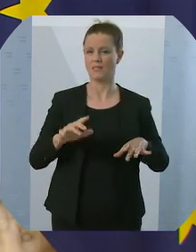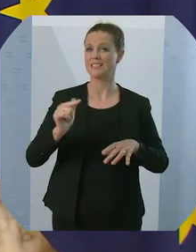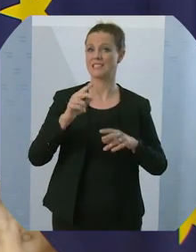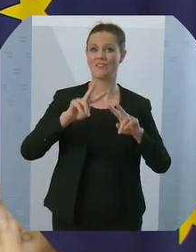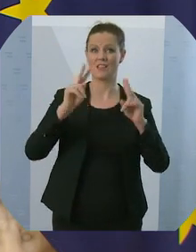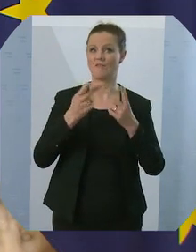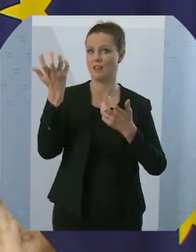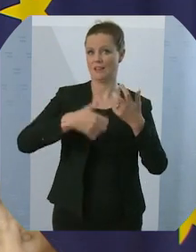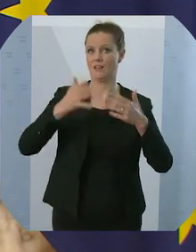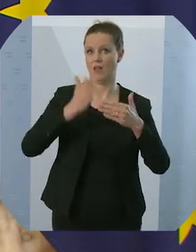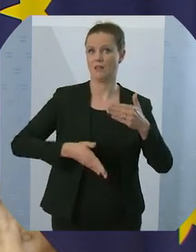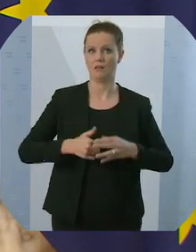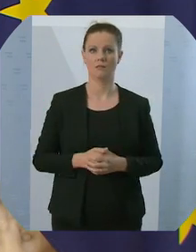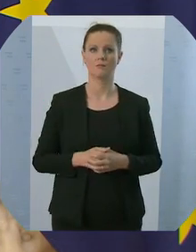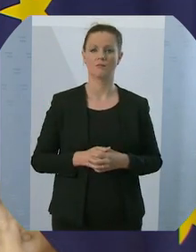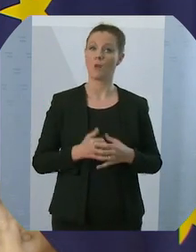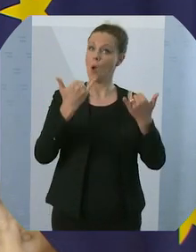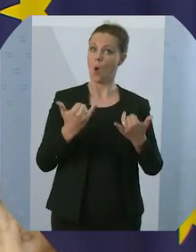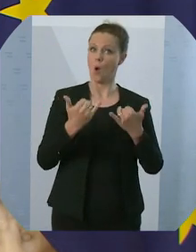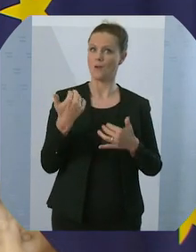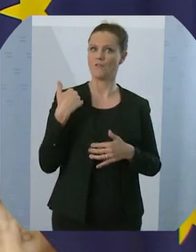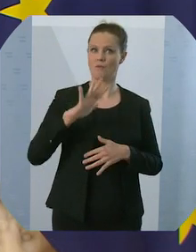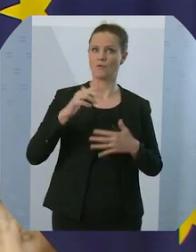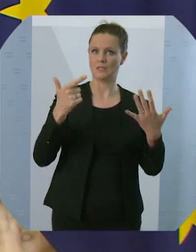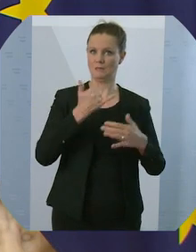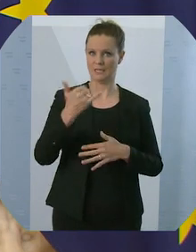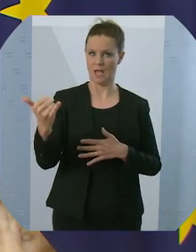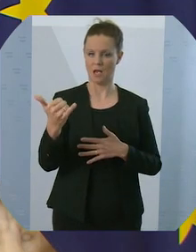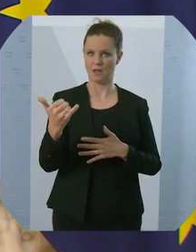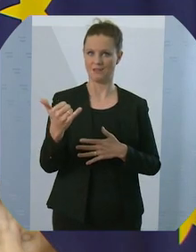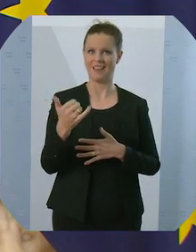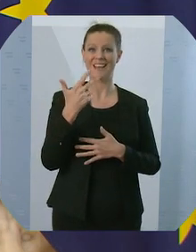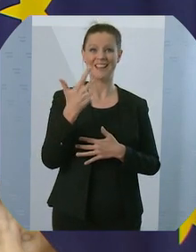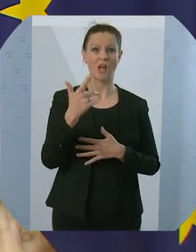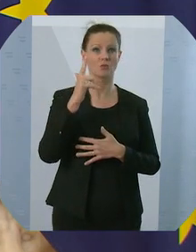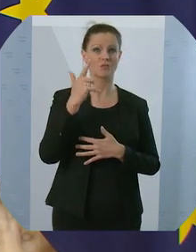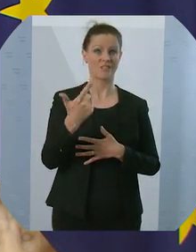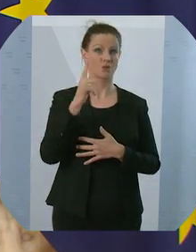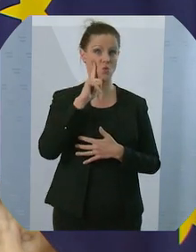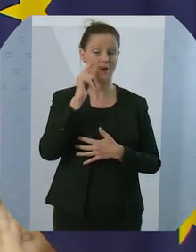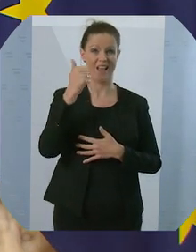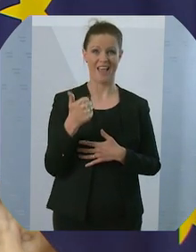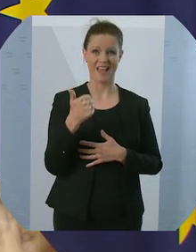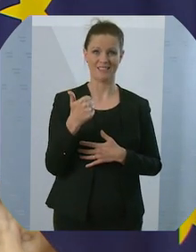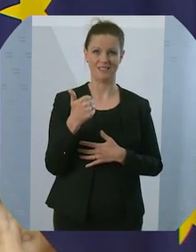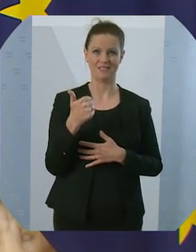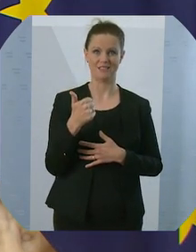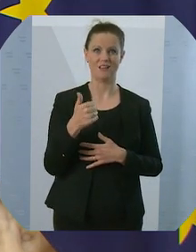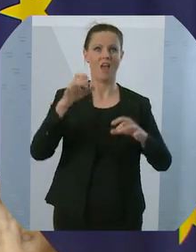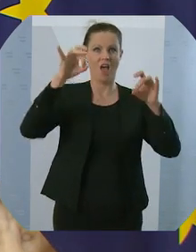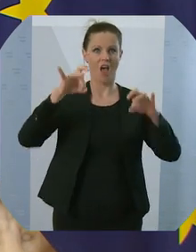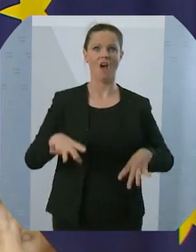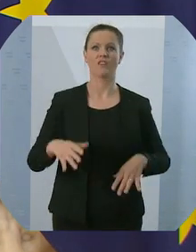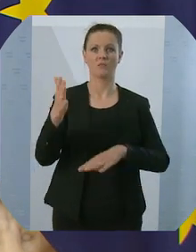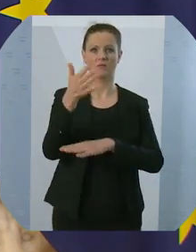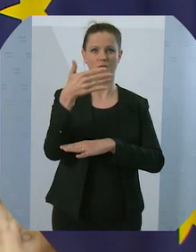beendet. Aber heute, vor 75 Jahren, um 23.01 Uhr, trat diese Kapitulation eben in